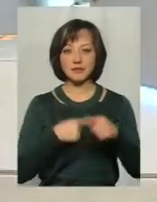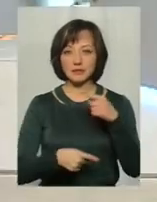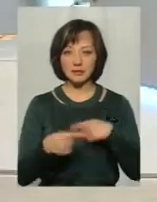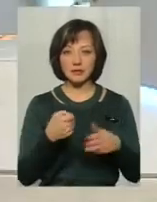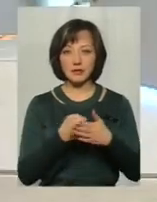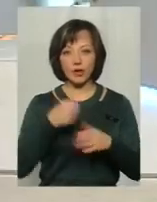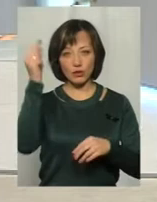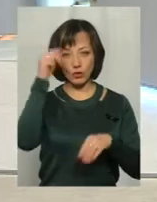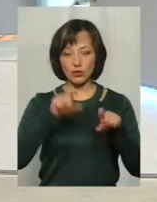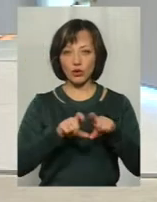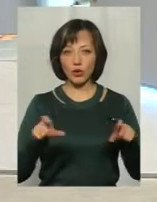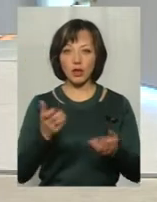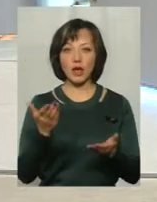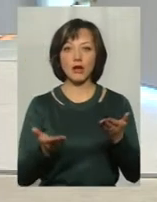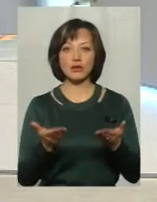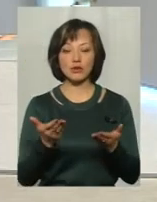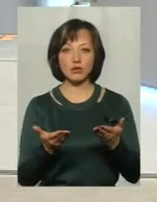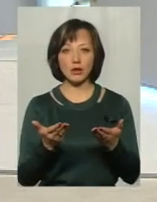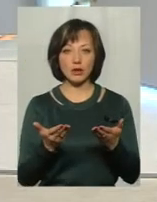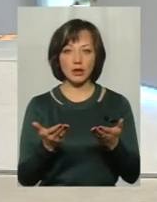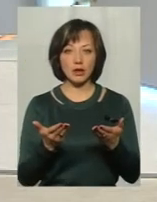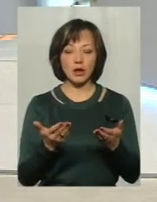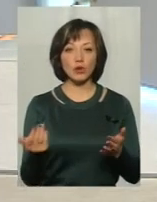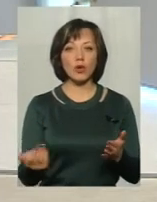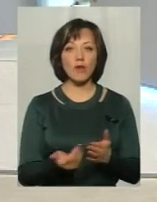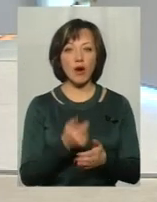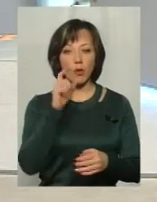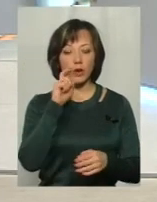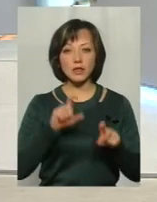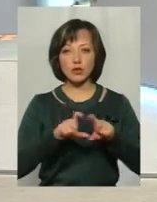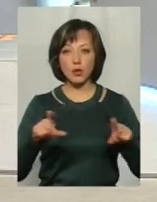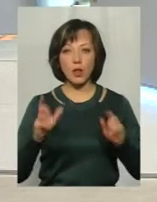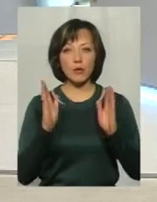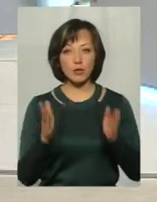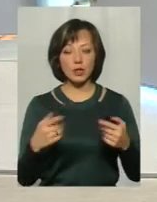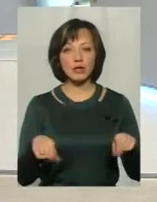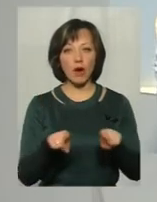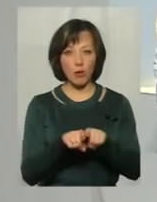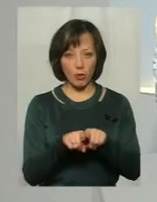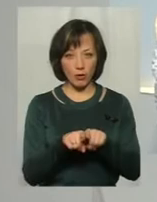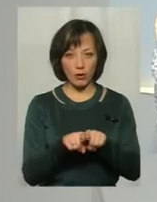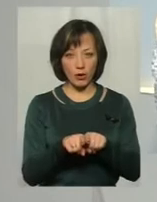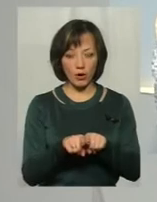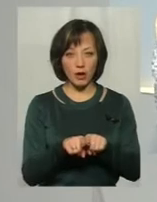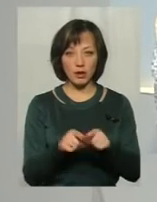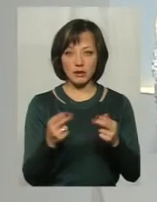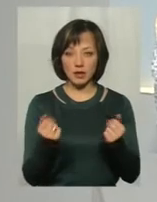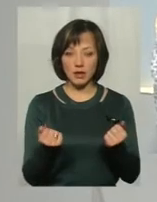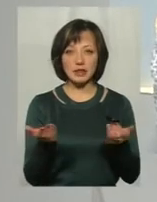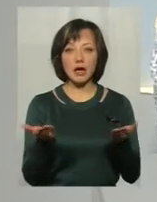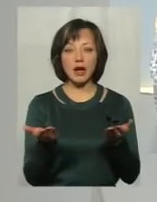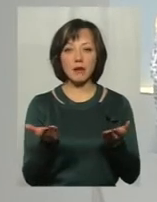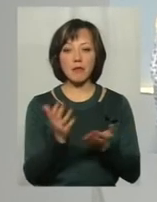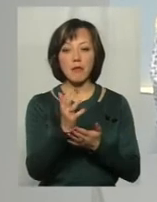до школи. Якщо нова українська школа буде такою, з яким